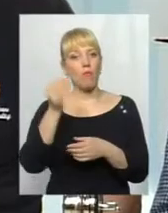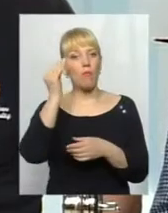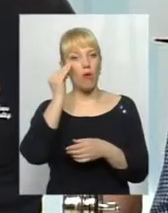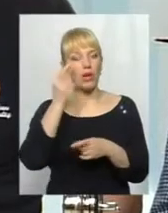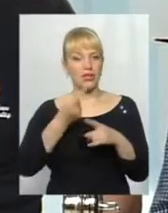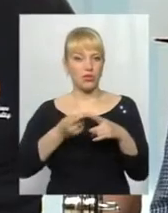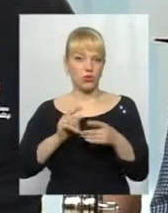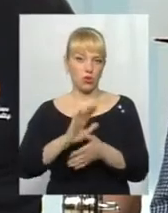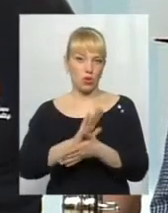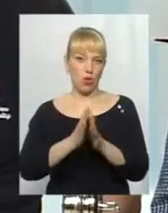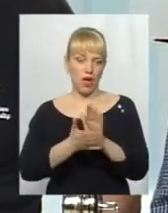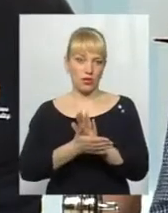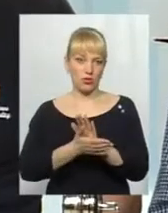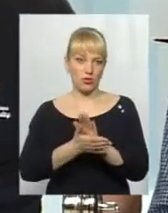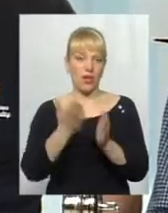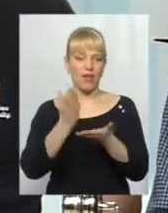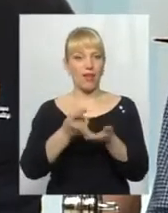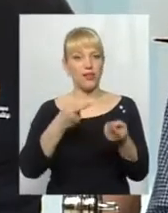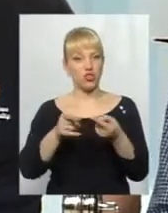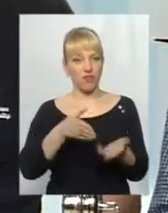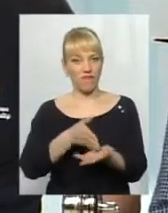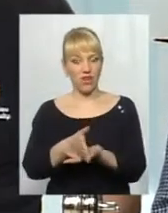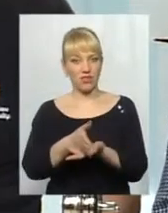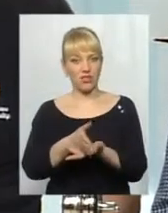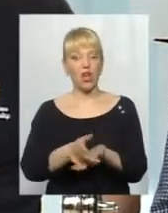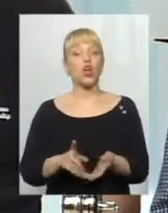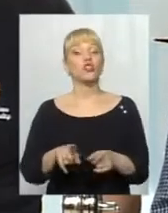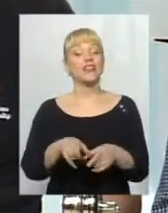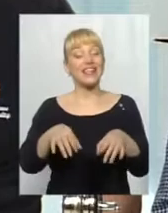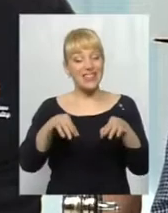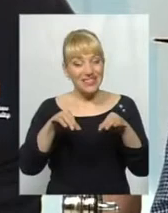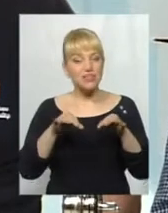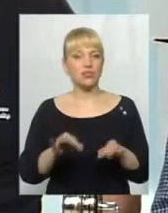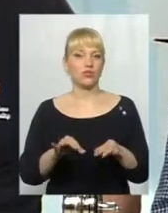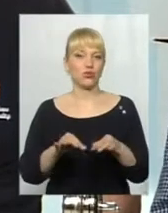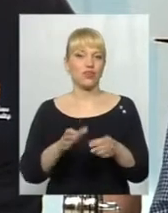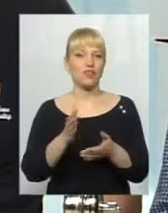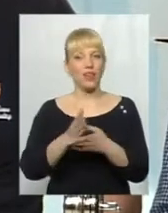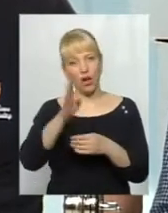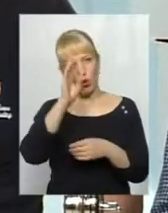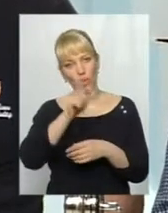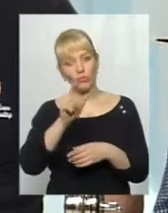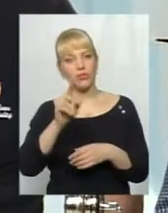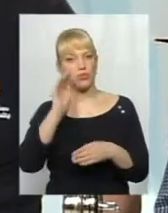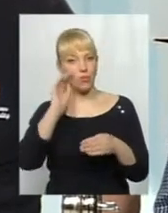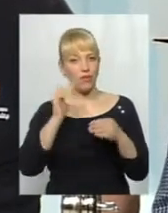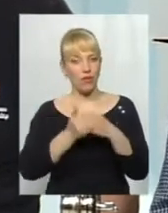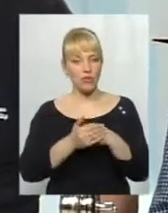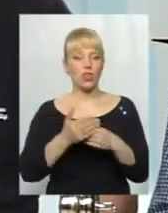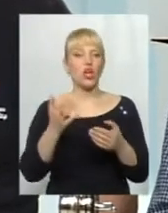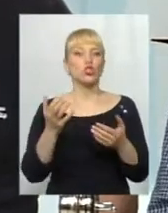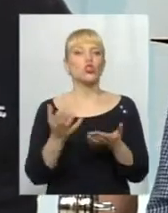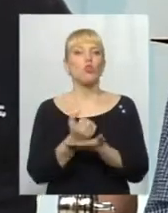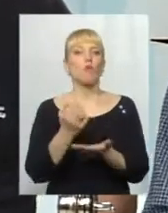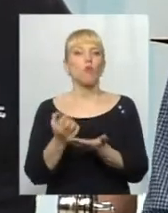цю ситуацію є ще інша версія. Що таки дійсно є хлопці, які прикриваючись здобутками революції